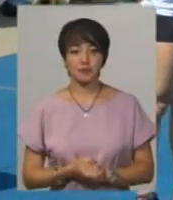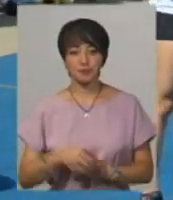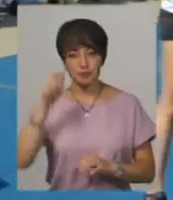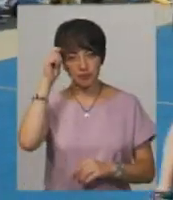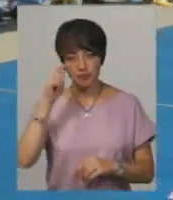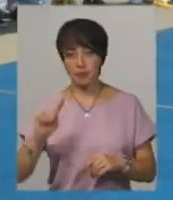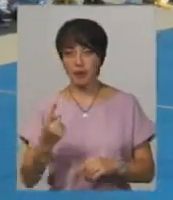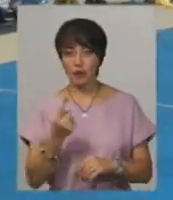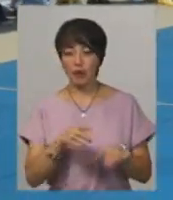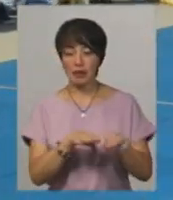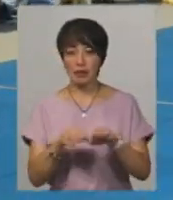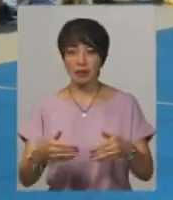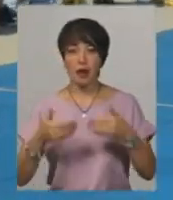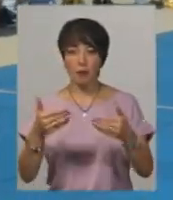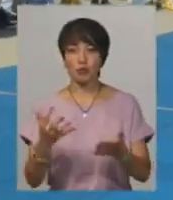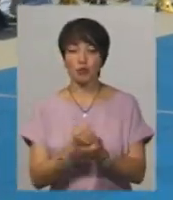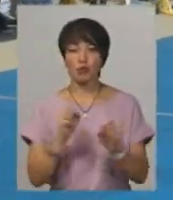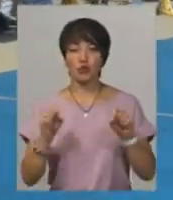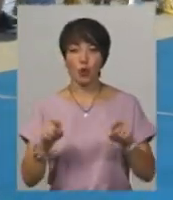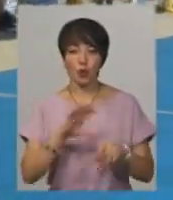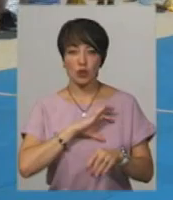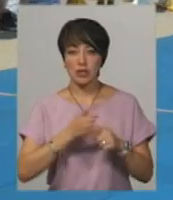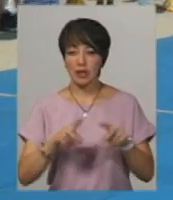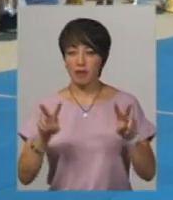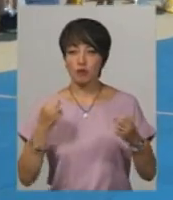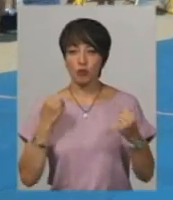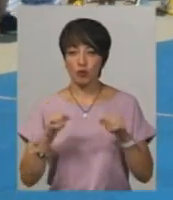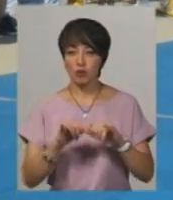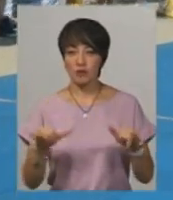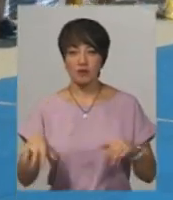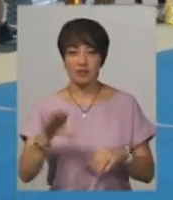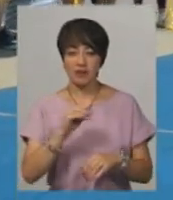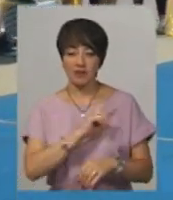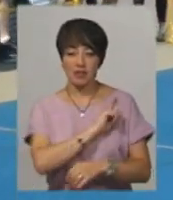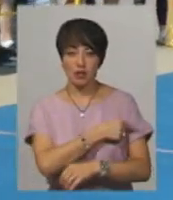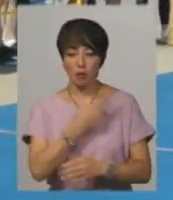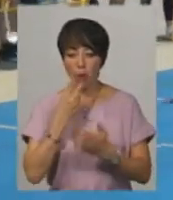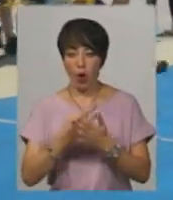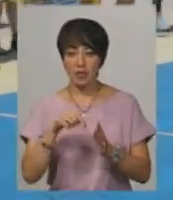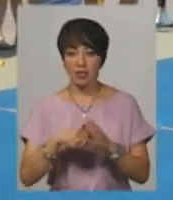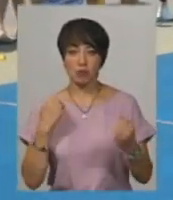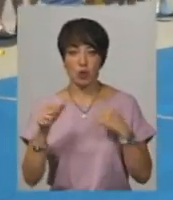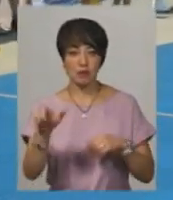етапі забув золото. Хлопець каже – це від спорту розвиває усі фізичні показники спортсмена.